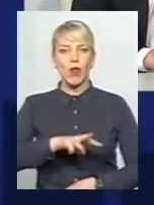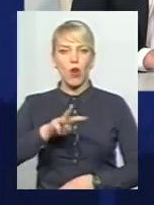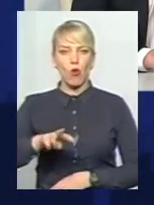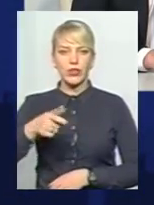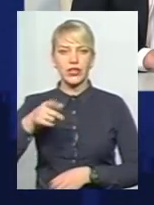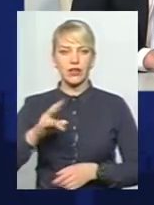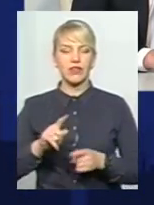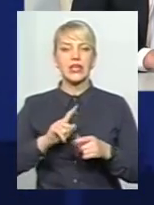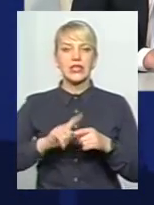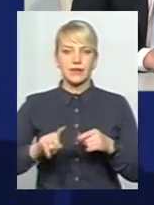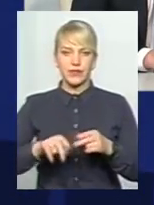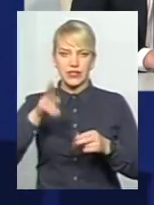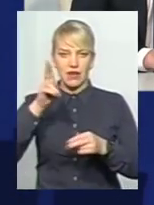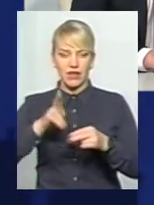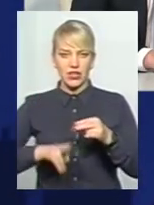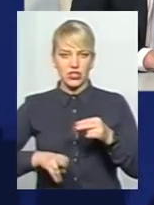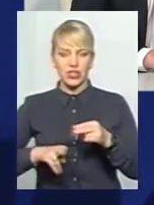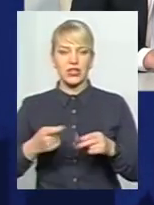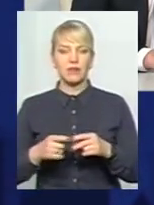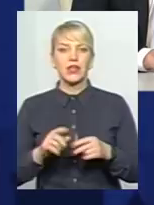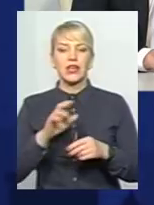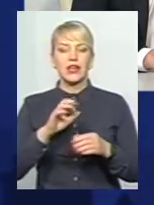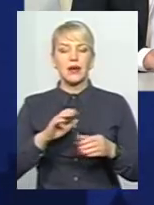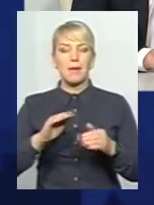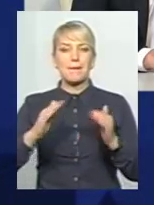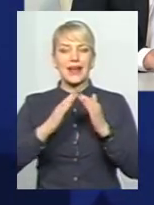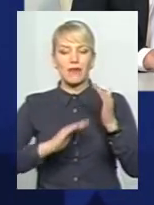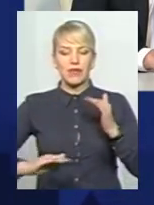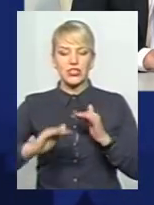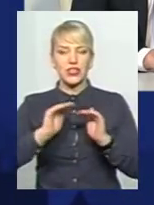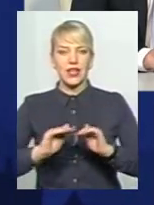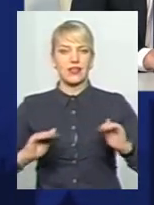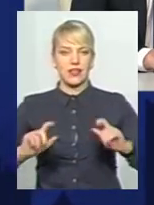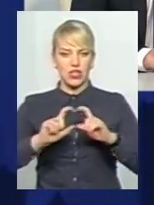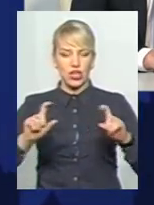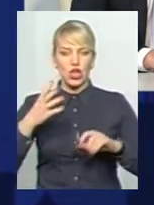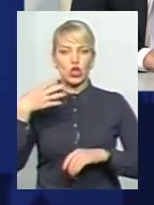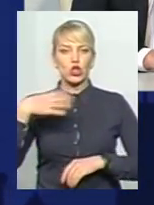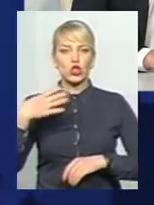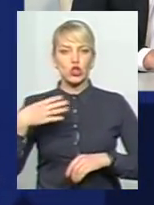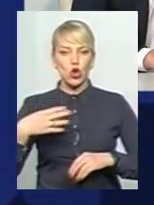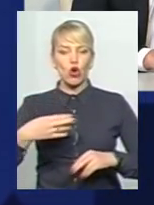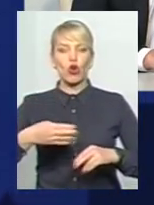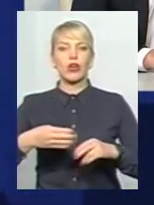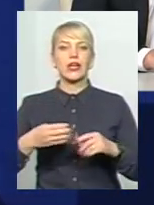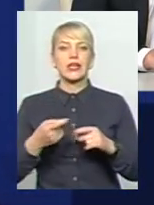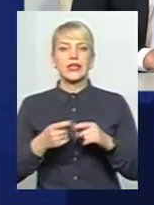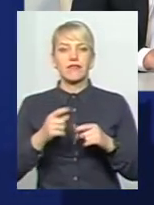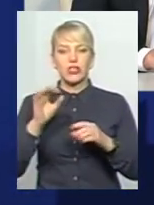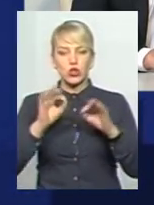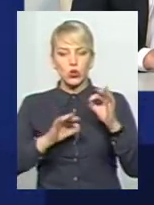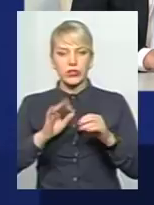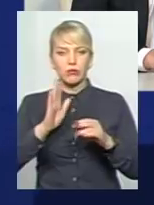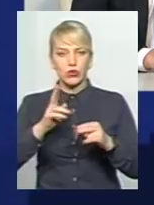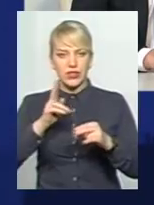ми вже на стадії завершення приміщення дитячого садочку і на відсотків 40 завершення приміщення школи. За місяць приблизно ми